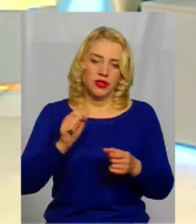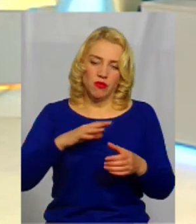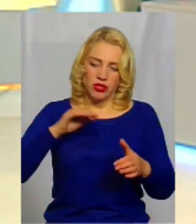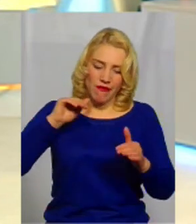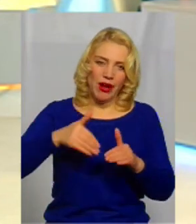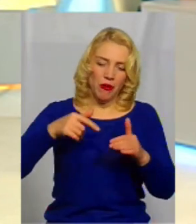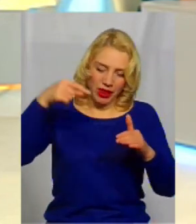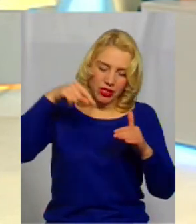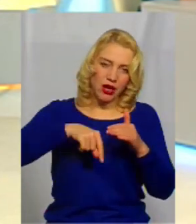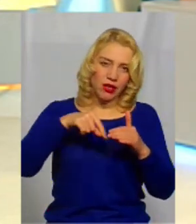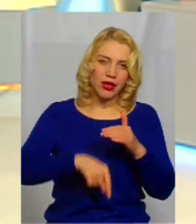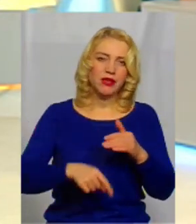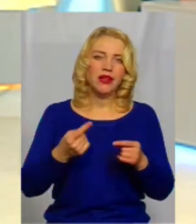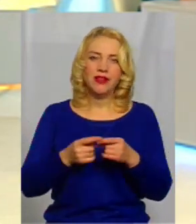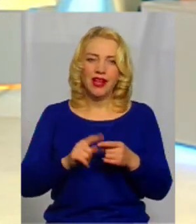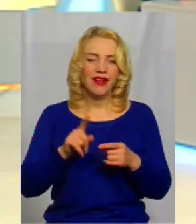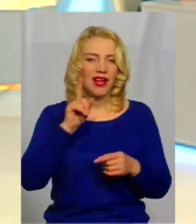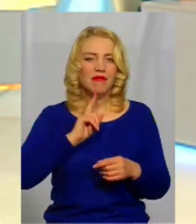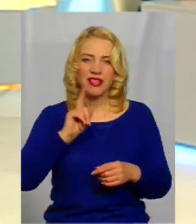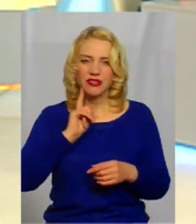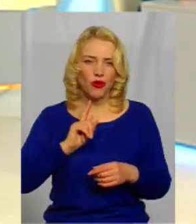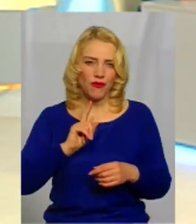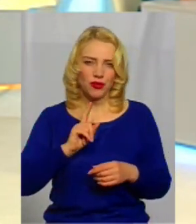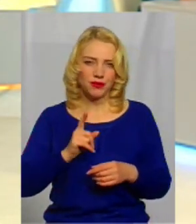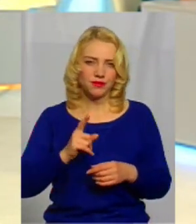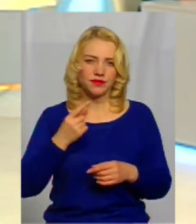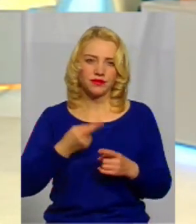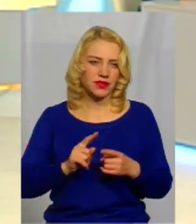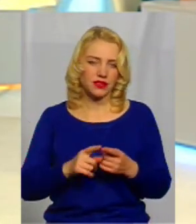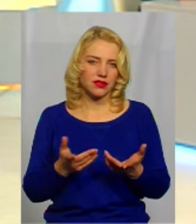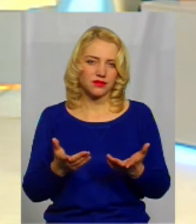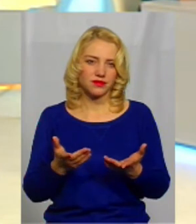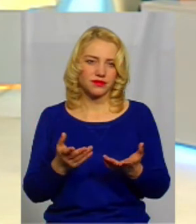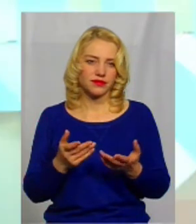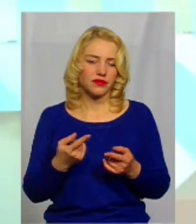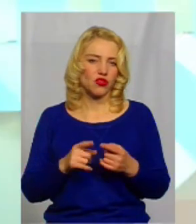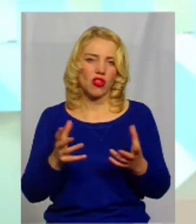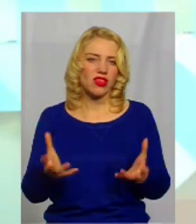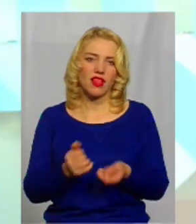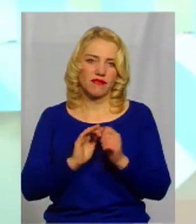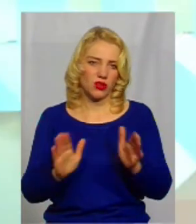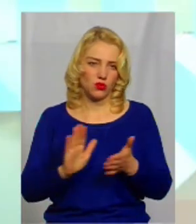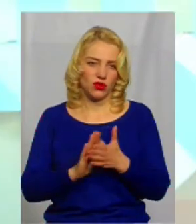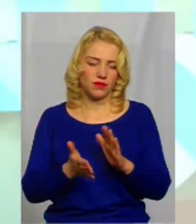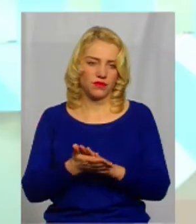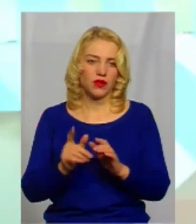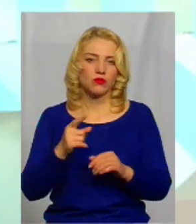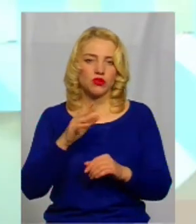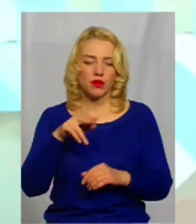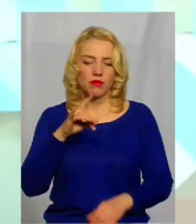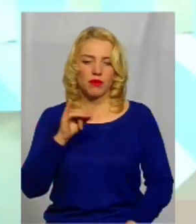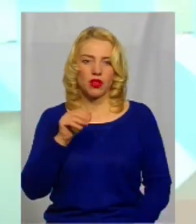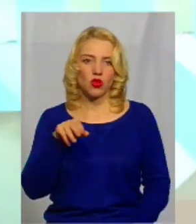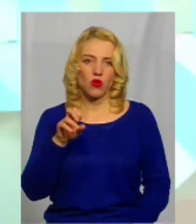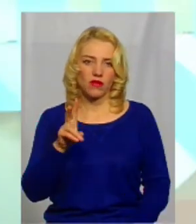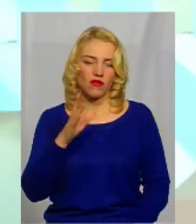глибше викопати? Ну, я ж кажу, що це тимчасова міра, вона не врятує, тому що притоку води